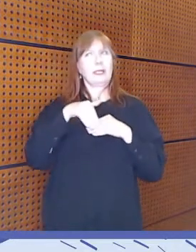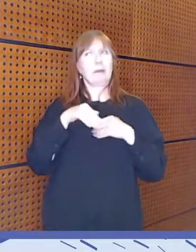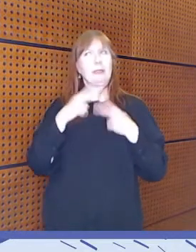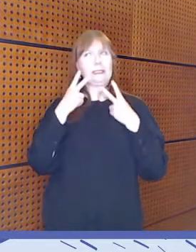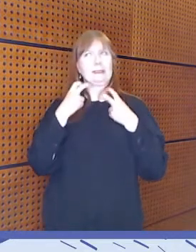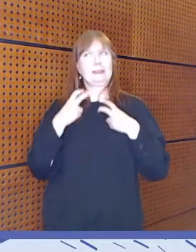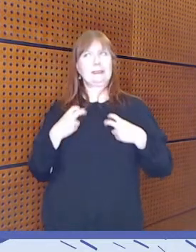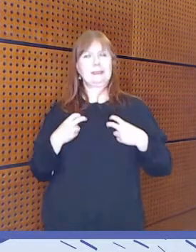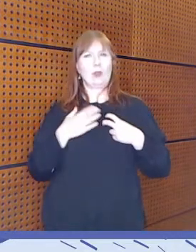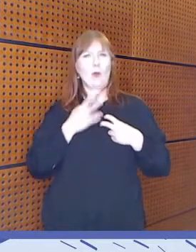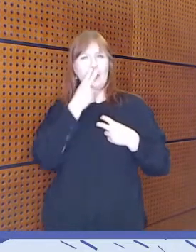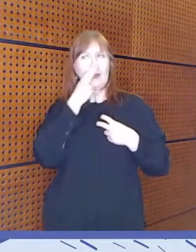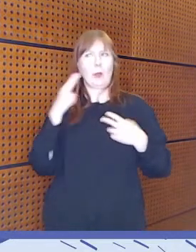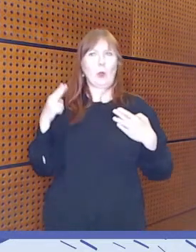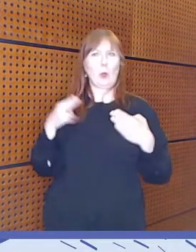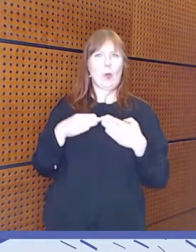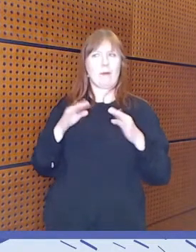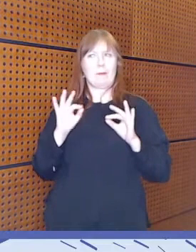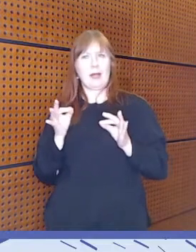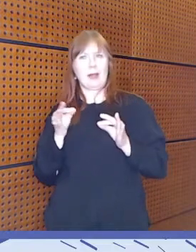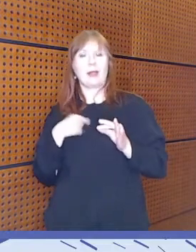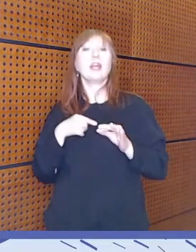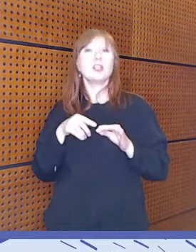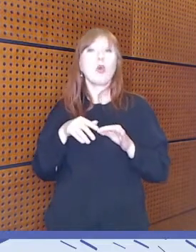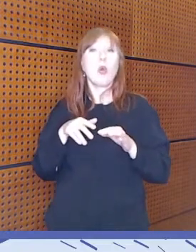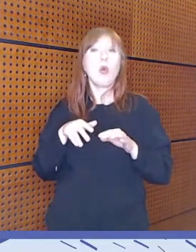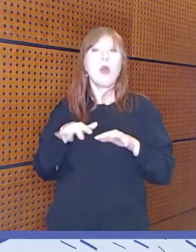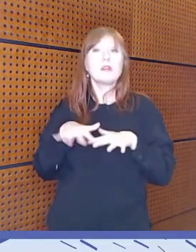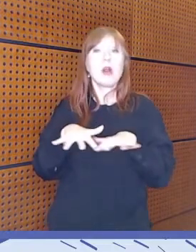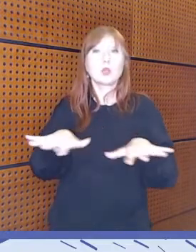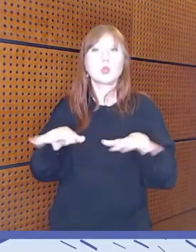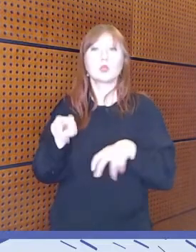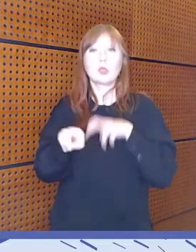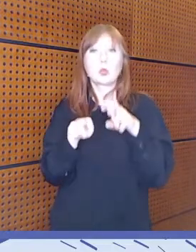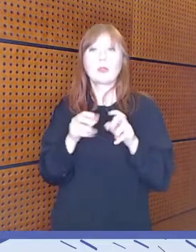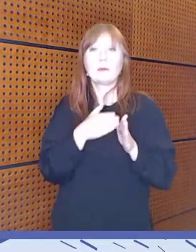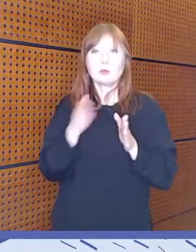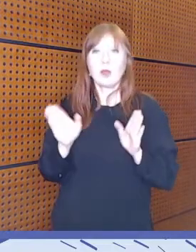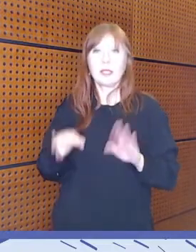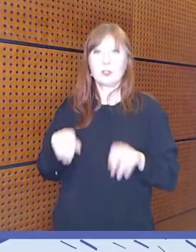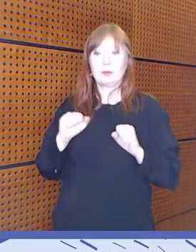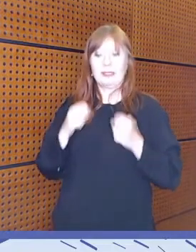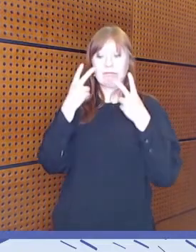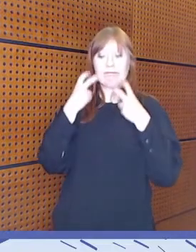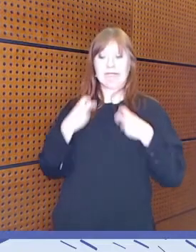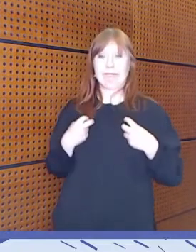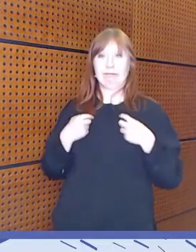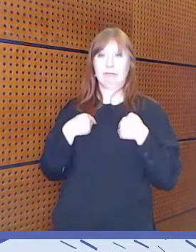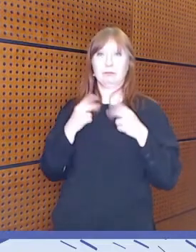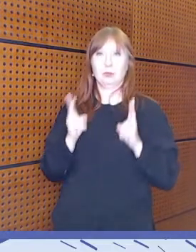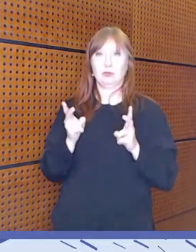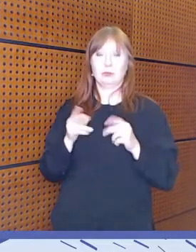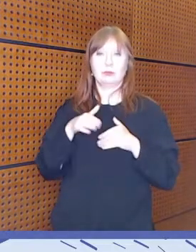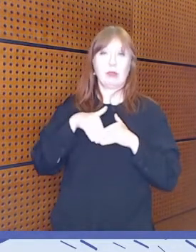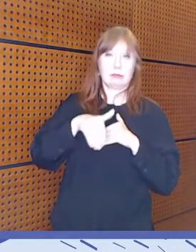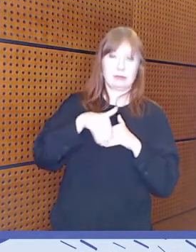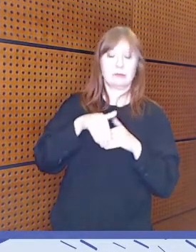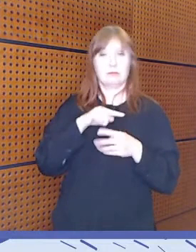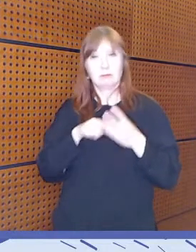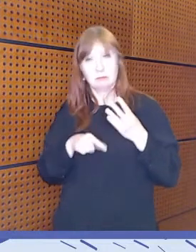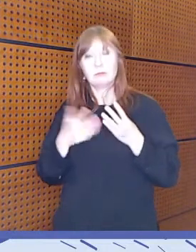näkökulmia jo siinä kartoitus- tai tutkimusvaiheessa. Että se ei mene niin tavallaan, niin ehkä sellainen